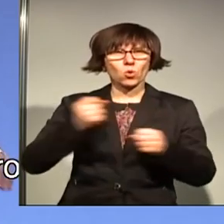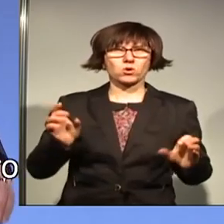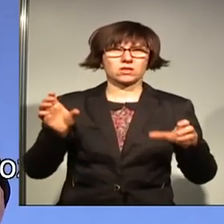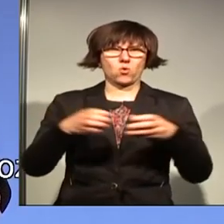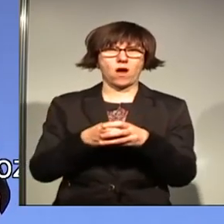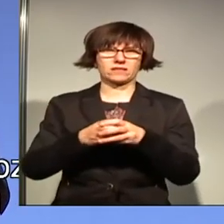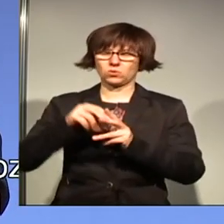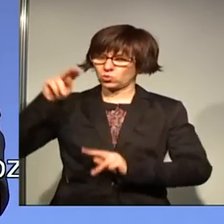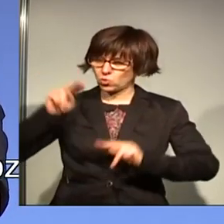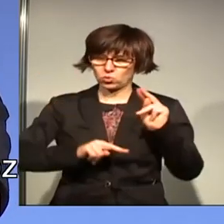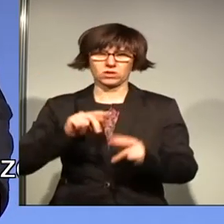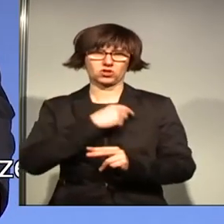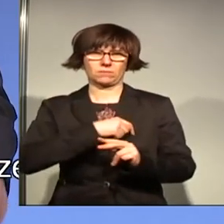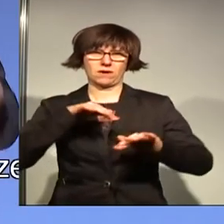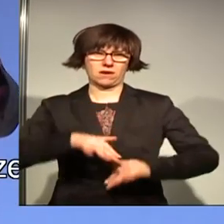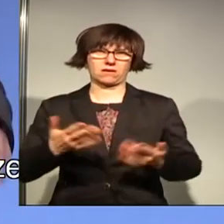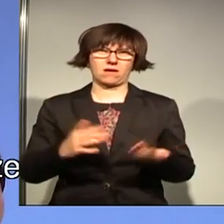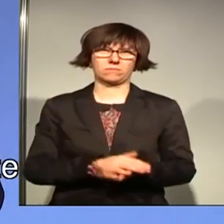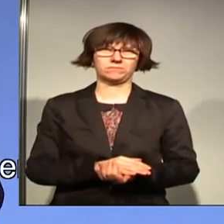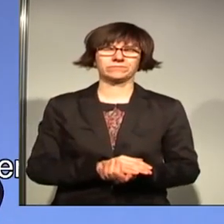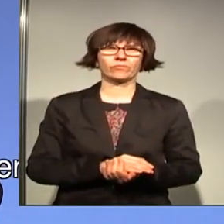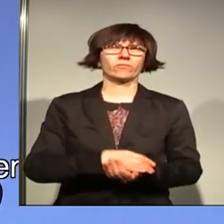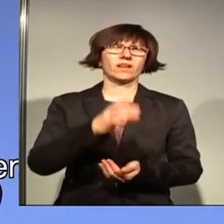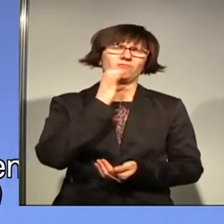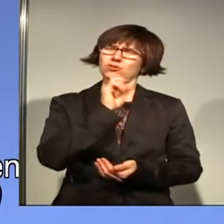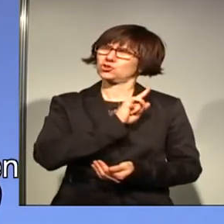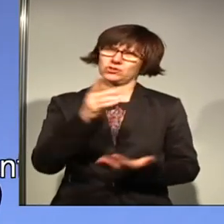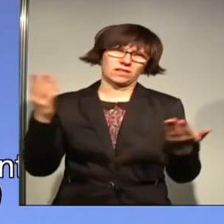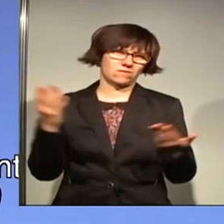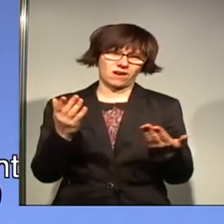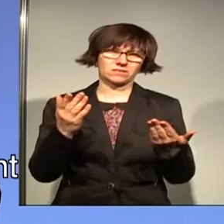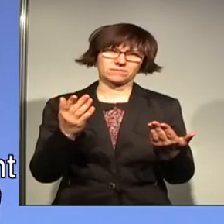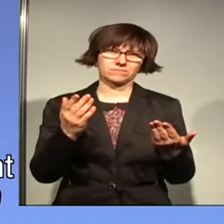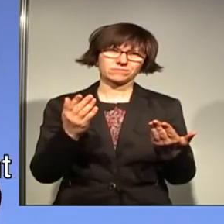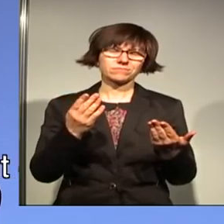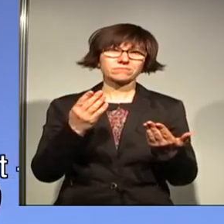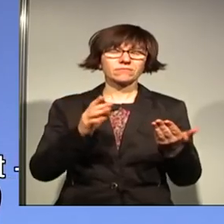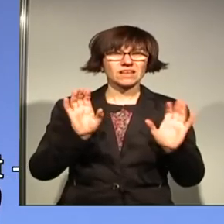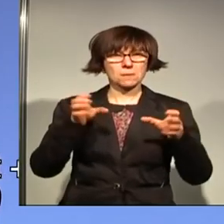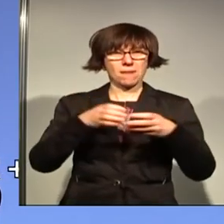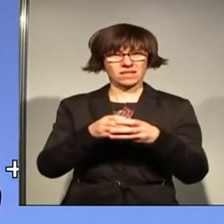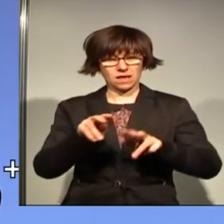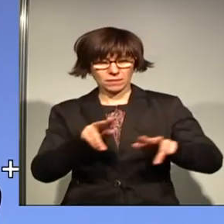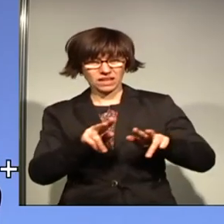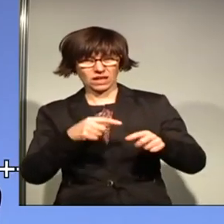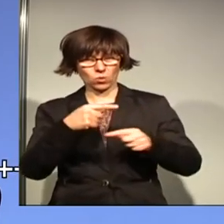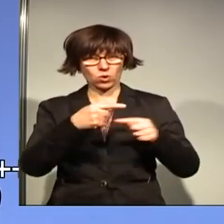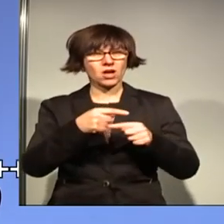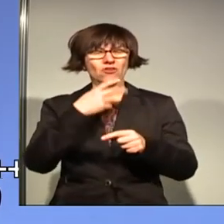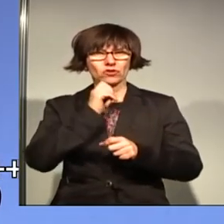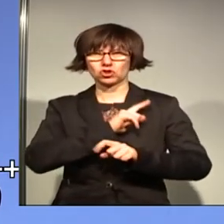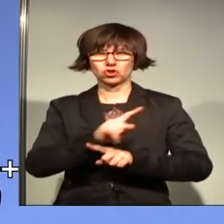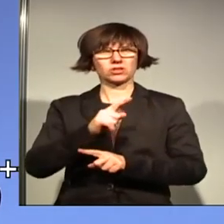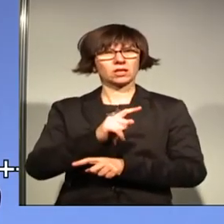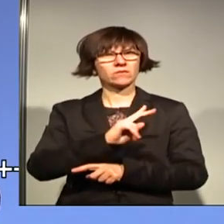unterschiedliche Parteien sind. Denn eines will ich nicht, liebe Genossinnen und Genossen. Trotz gemeinsamer Regierung will ich mich nicht mit